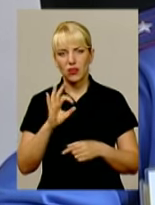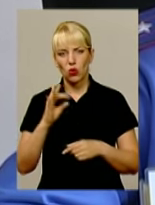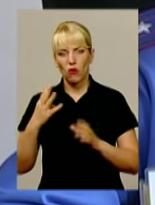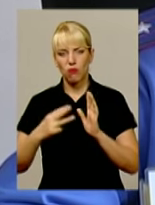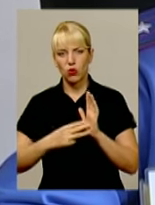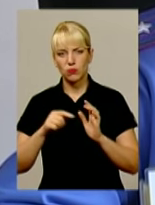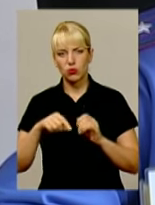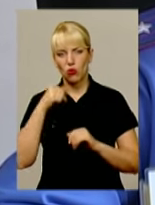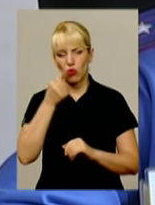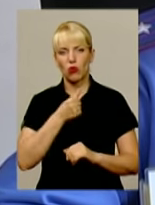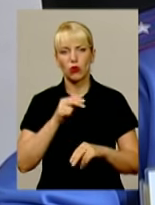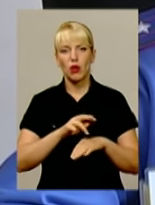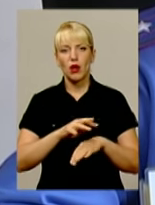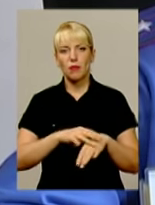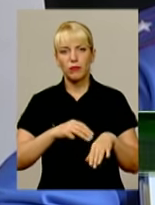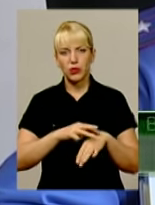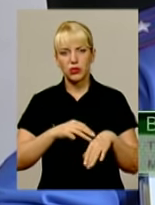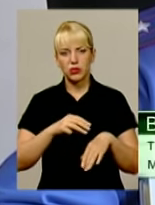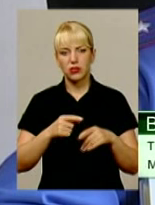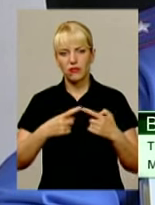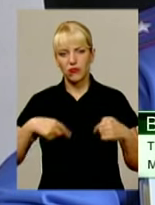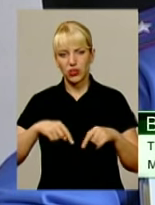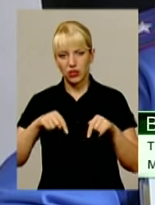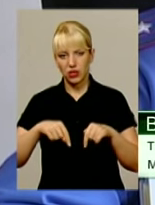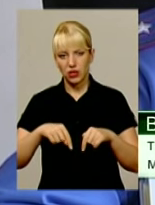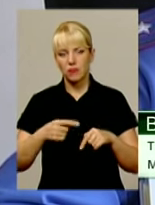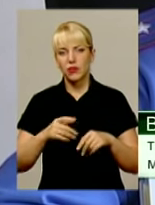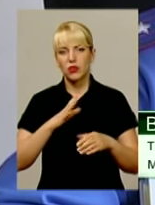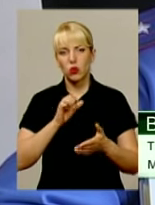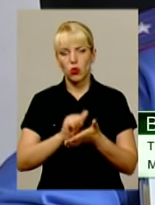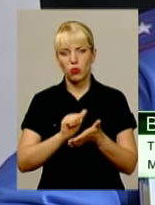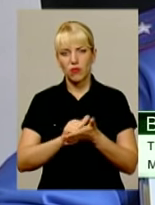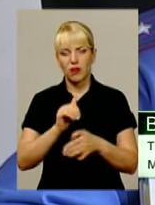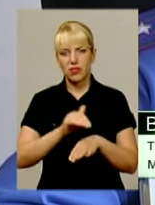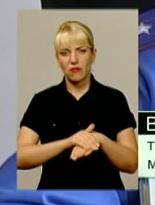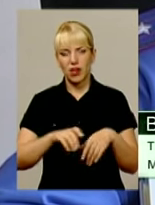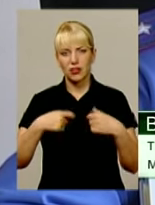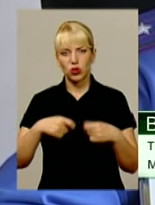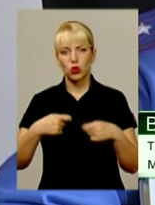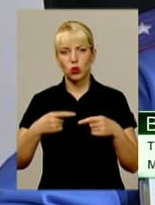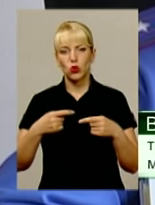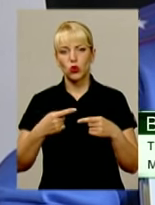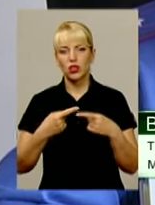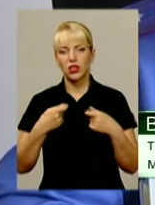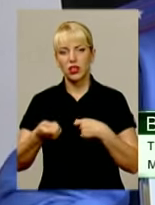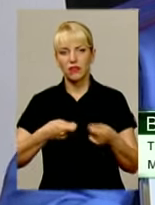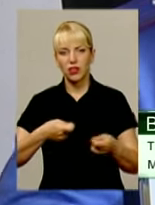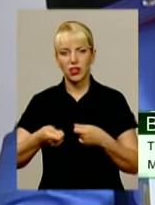працівниками Хмельницького міського відділу документувався черговий факт зіснення торгівлі за вищевказаною адресою.